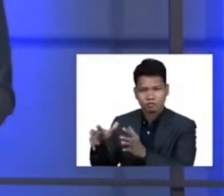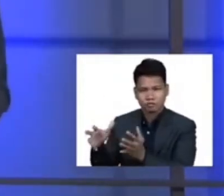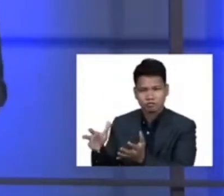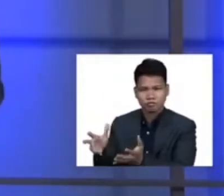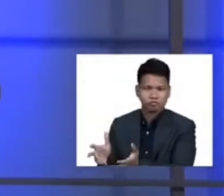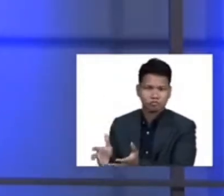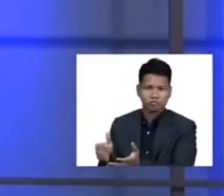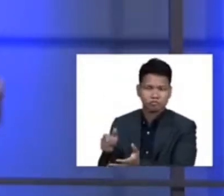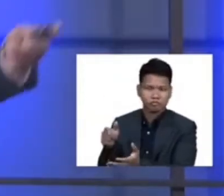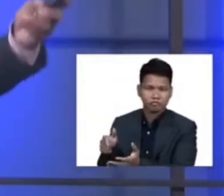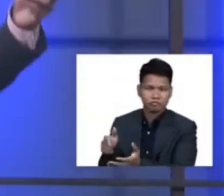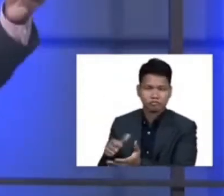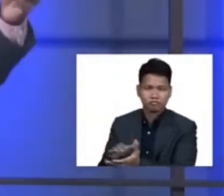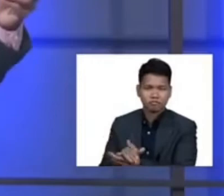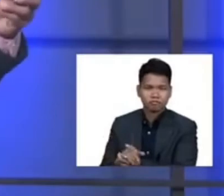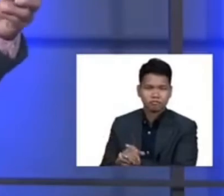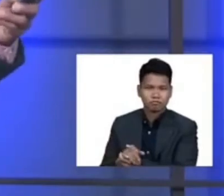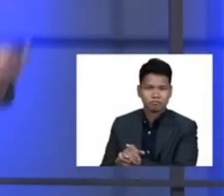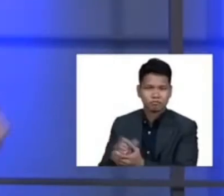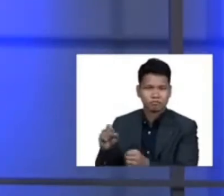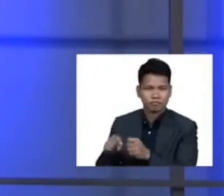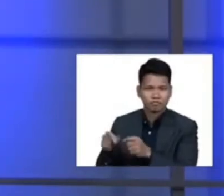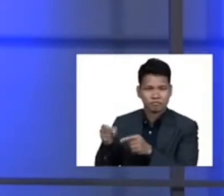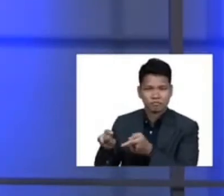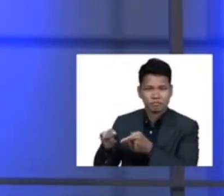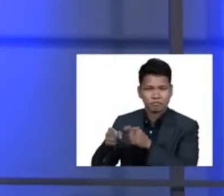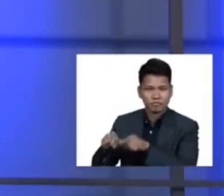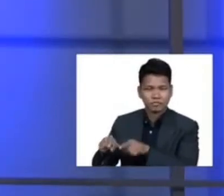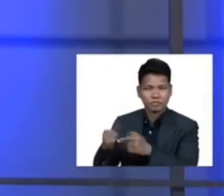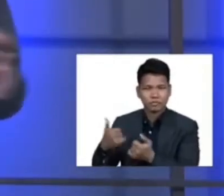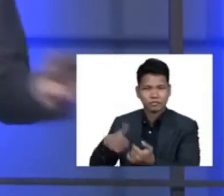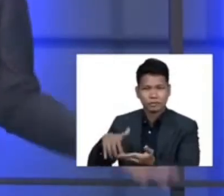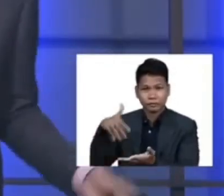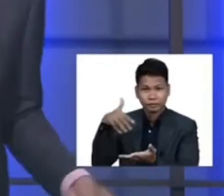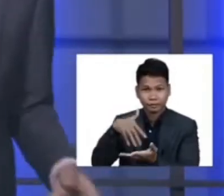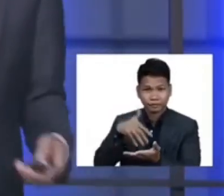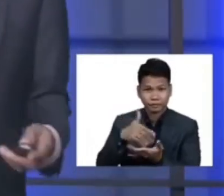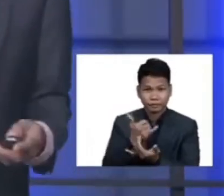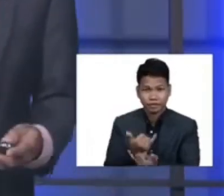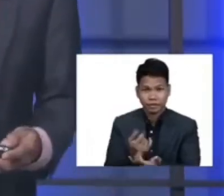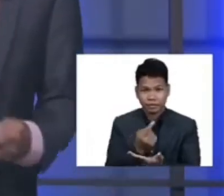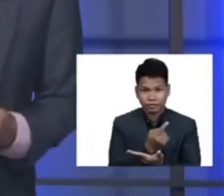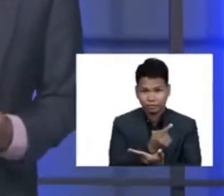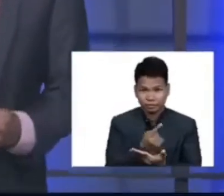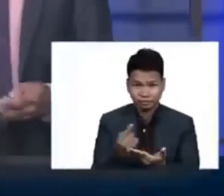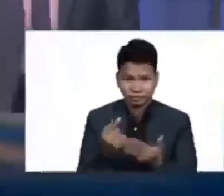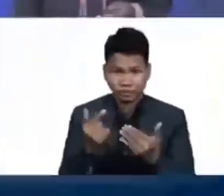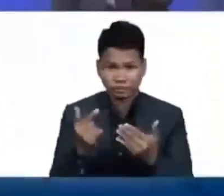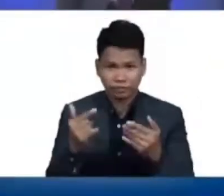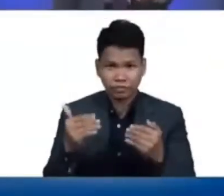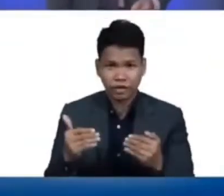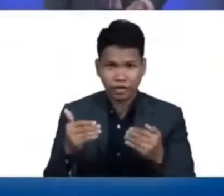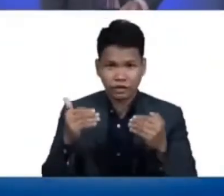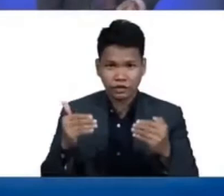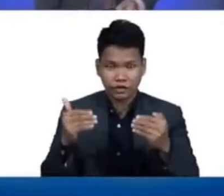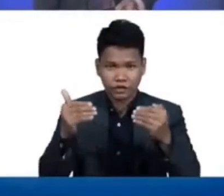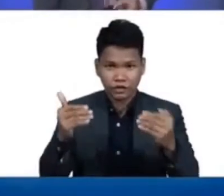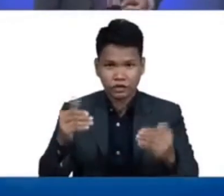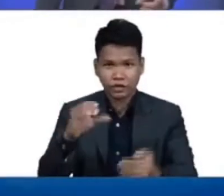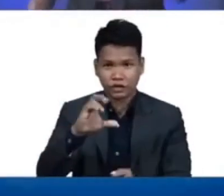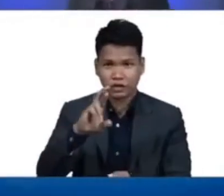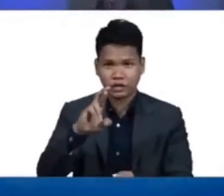world. Kaya nga't pinag-aaralan po natin sa buong serye yung word na creation.